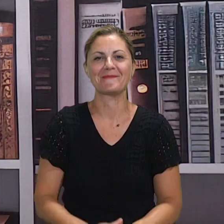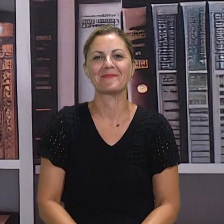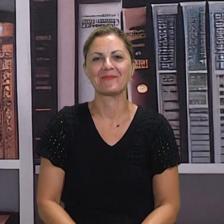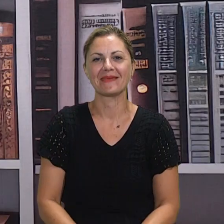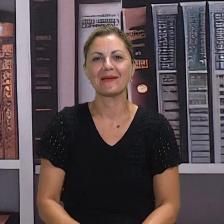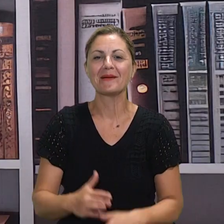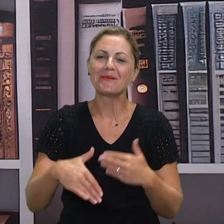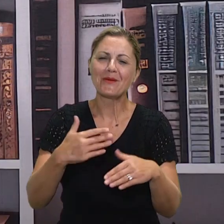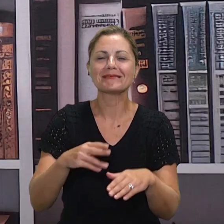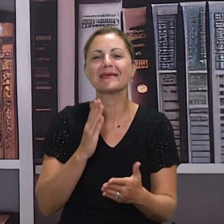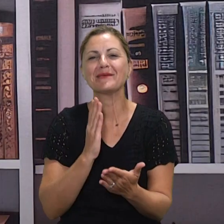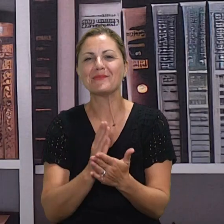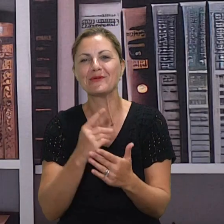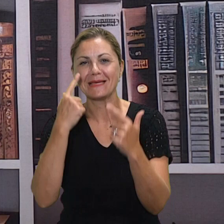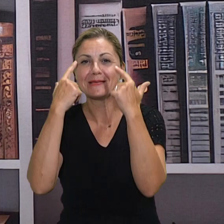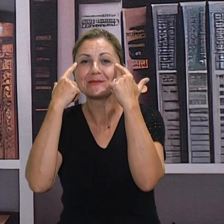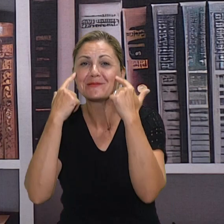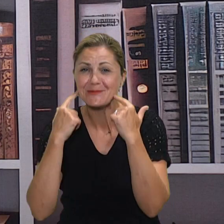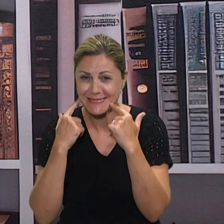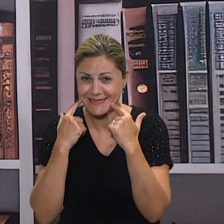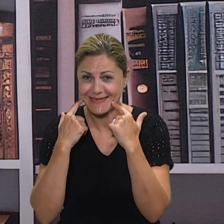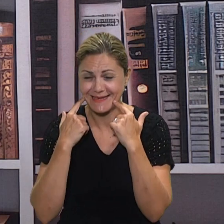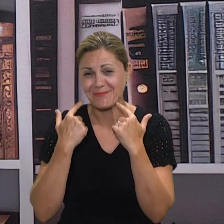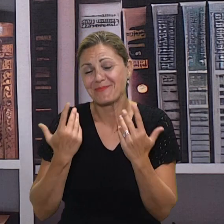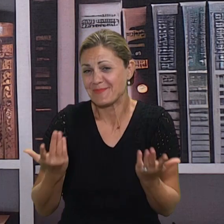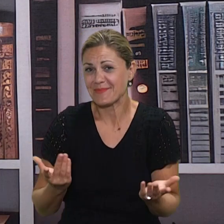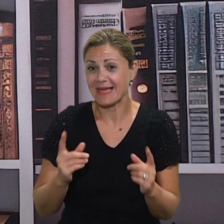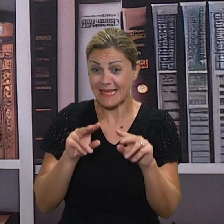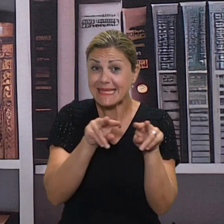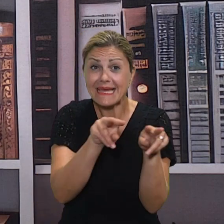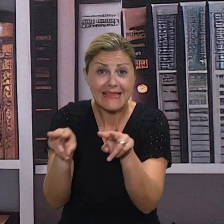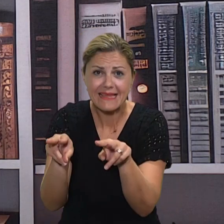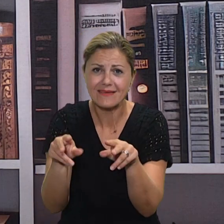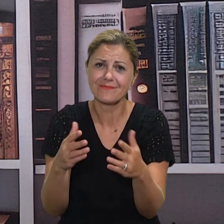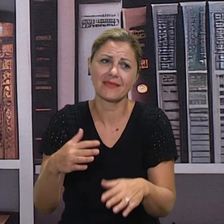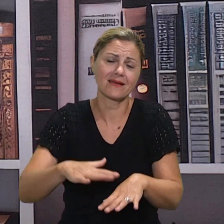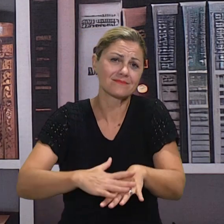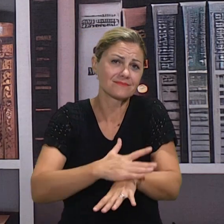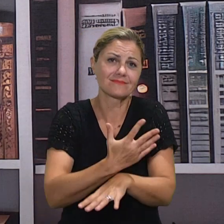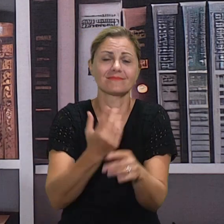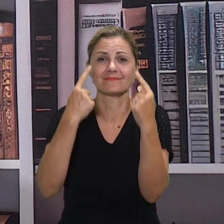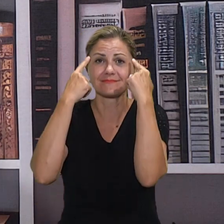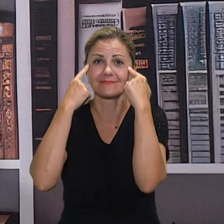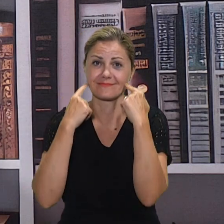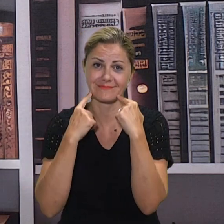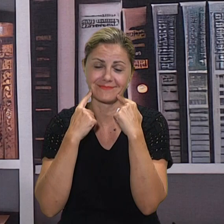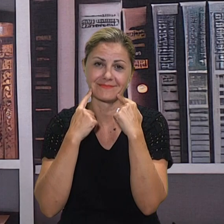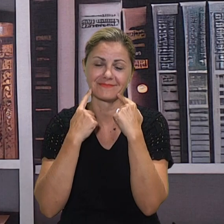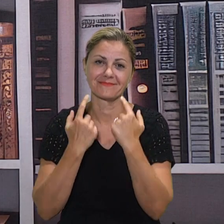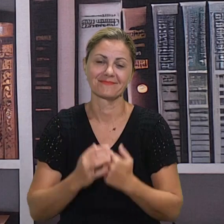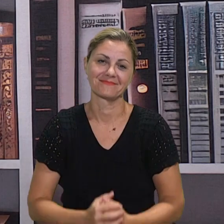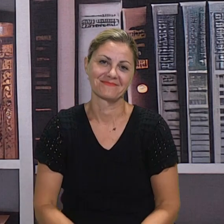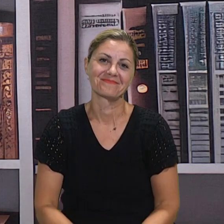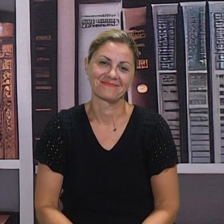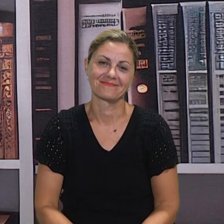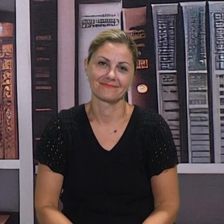ponekad suza jer uistinu je emotivno vidjeti svoju djecu na pozornici. Pogotovo da su tako hrabri. A kod